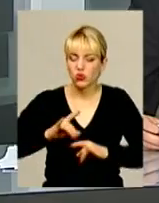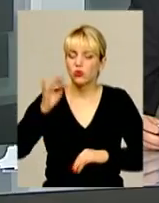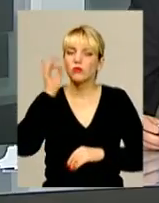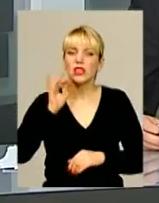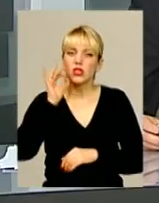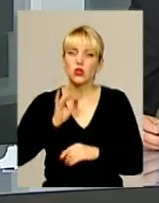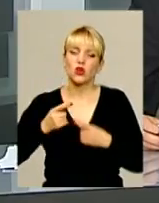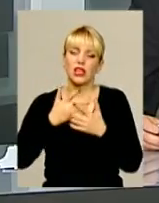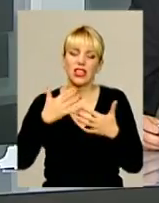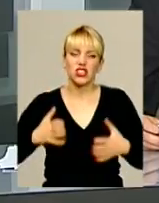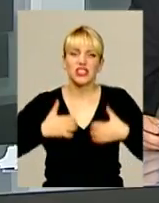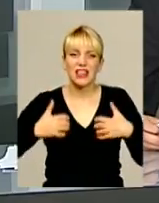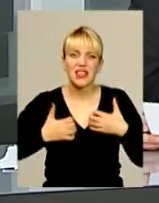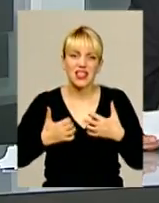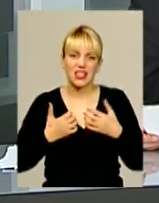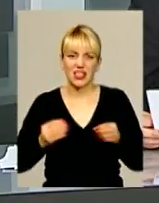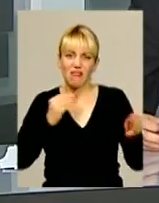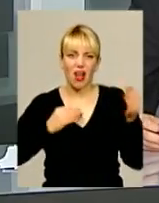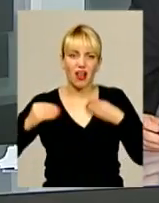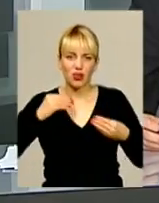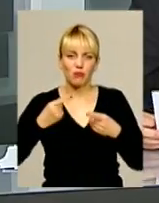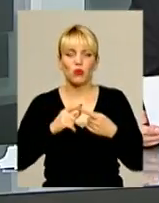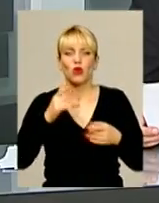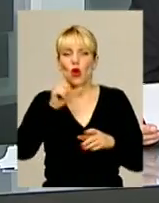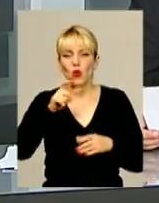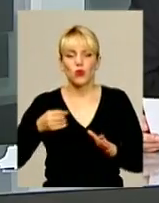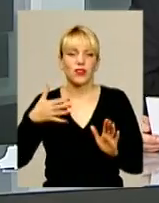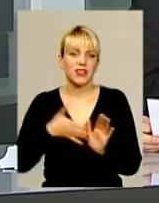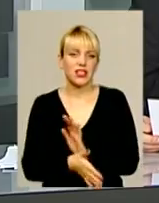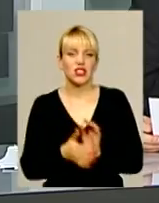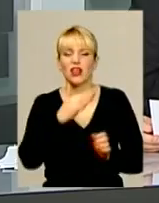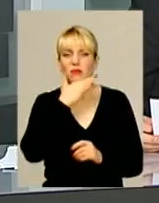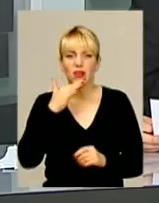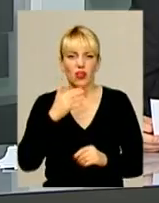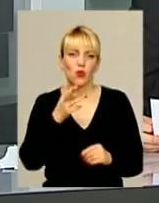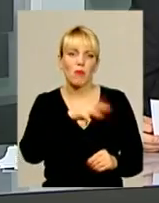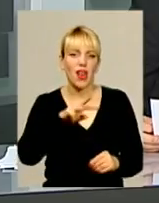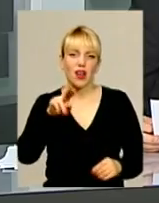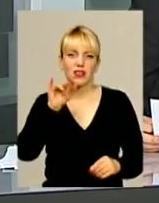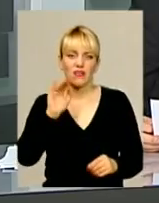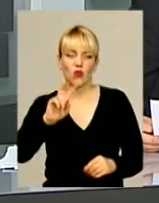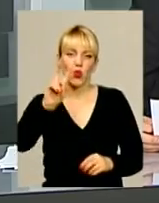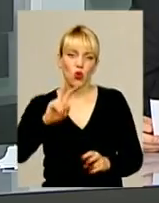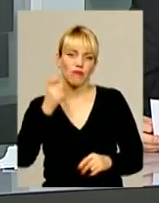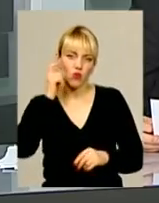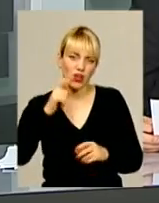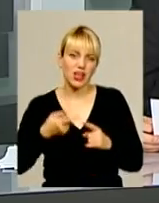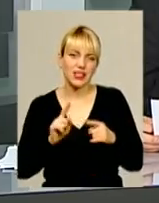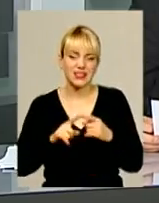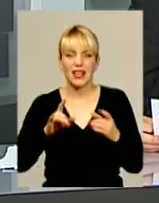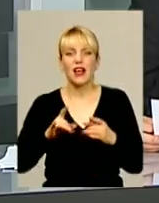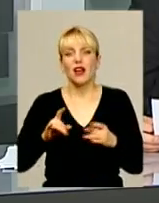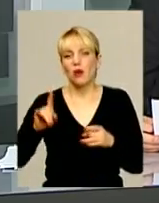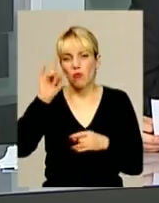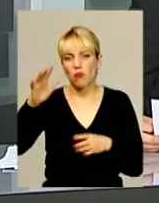та інші страхітливі атрибути люди щороку витрачають мільярди доларів. В Україні це свято популярне здебільшого серед молоді,